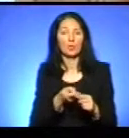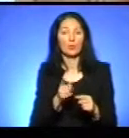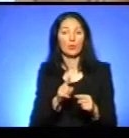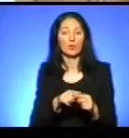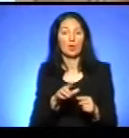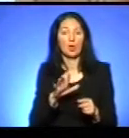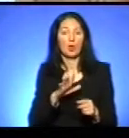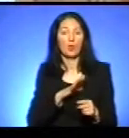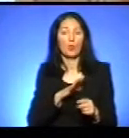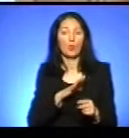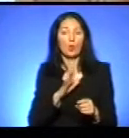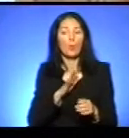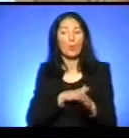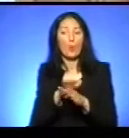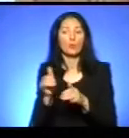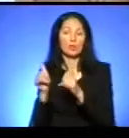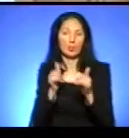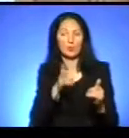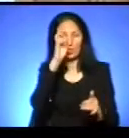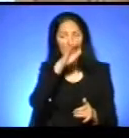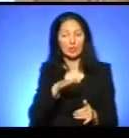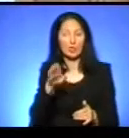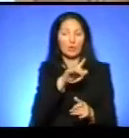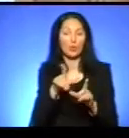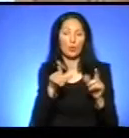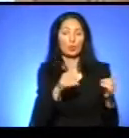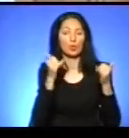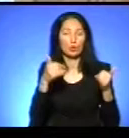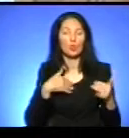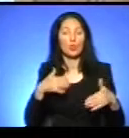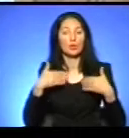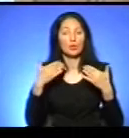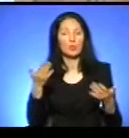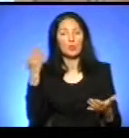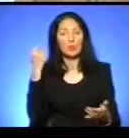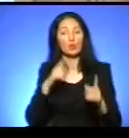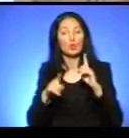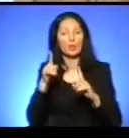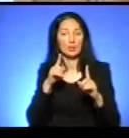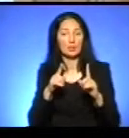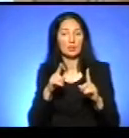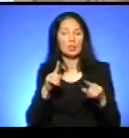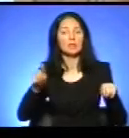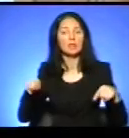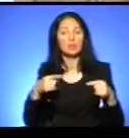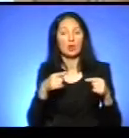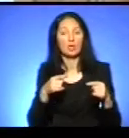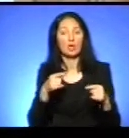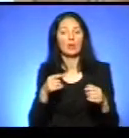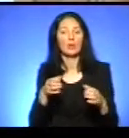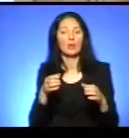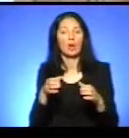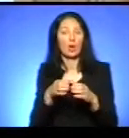абсолютно забезпеченою державою. І сьогодні ми ініціювали на минулій сесії створення відповідної робочої